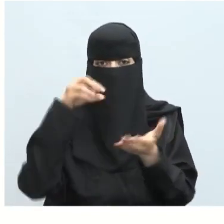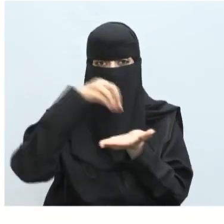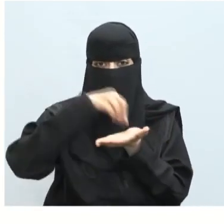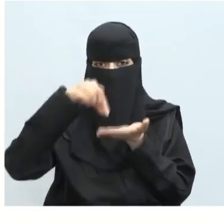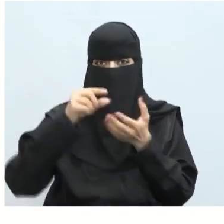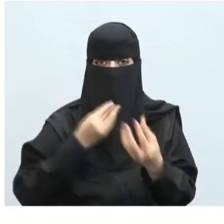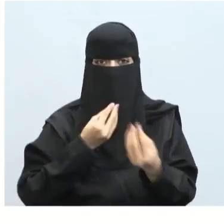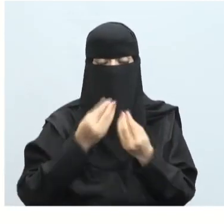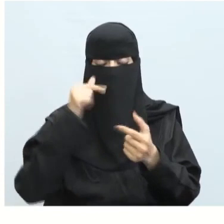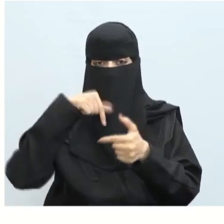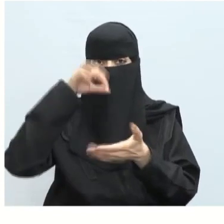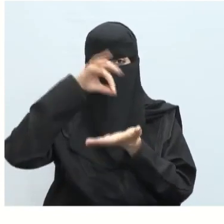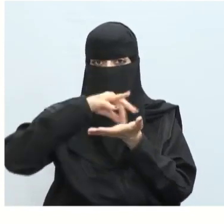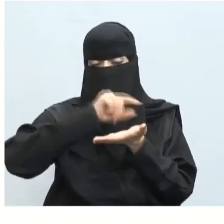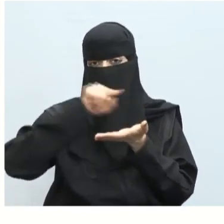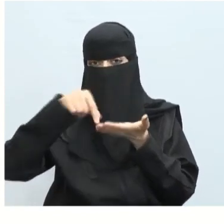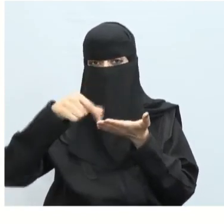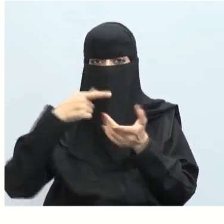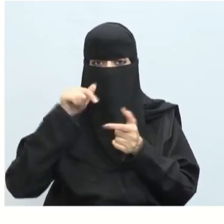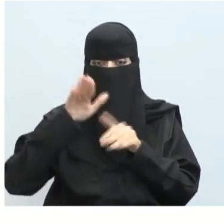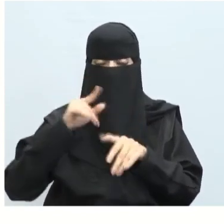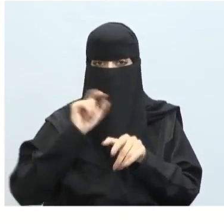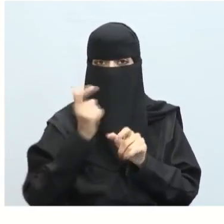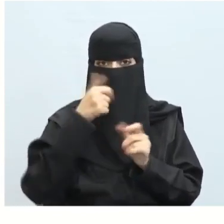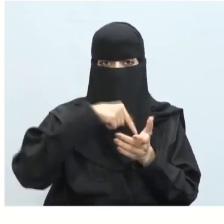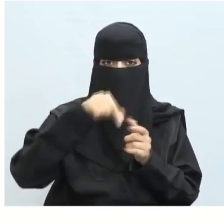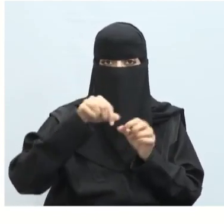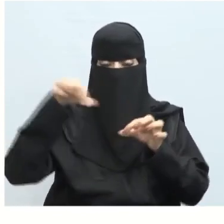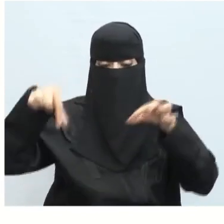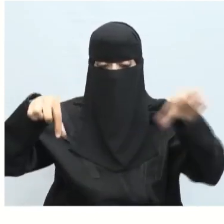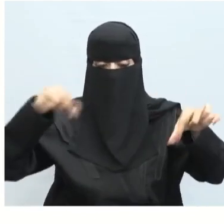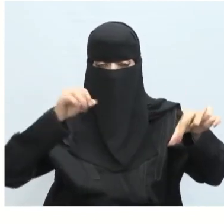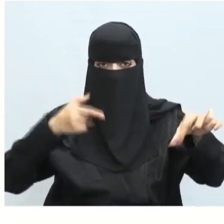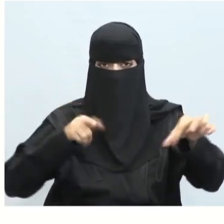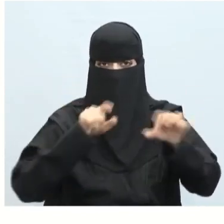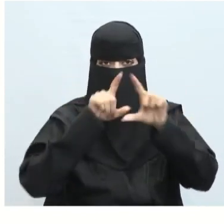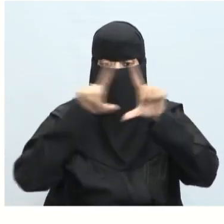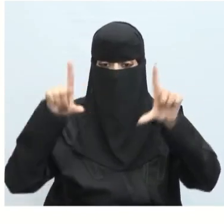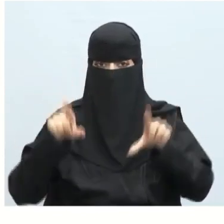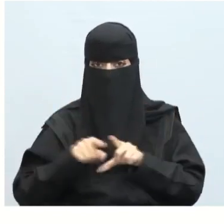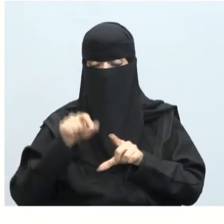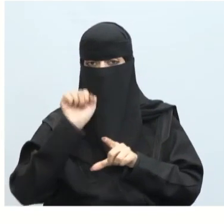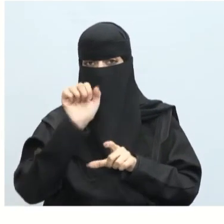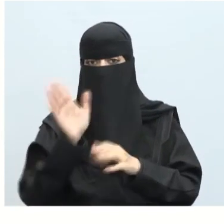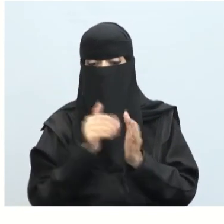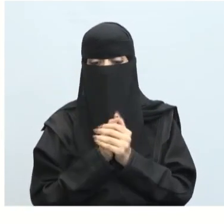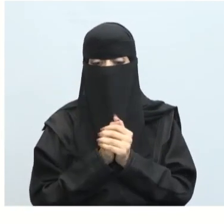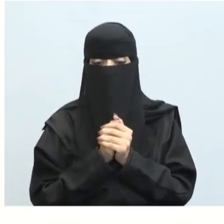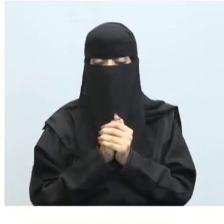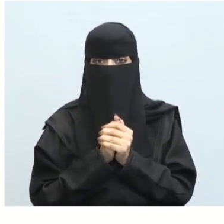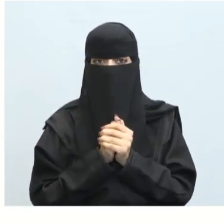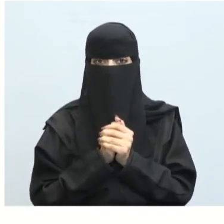تظهر موقع المعلم في المدينة المحددة وسيكون لكل معلم شاشته المخصصة إذن